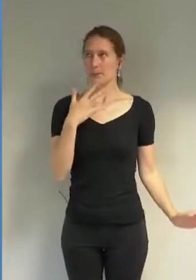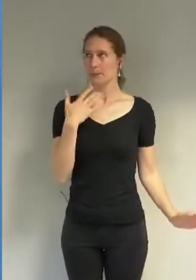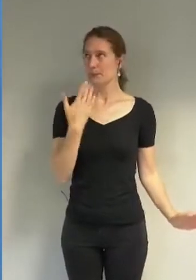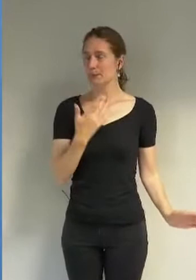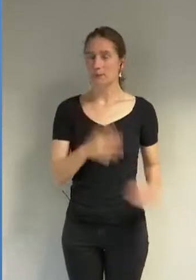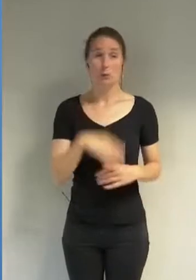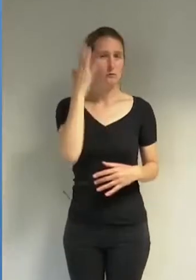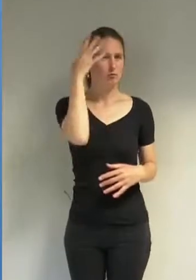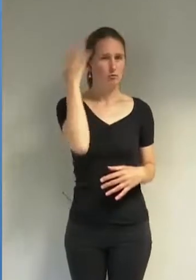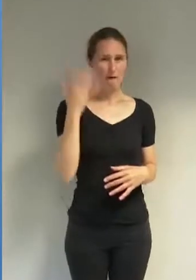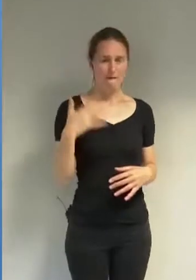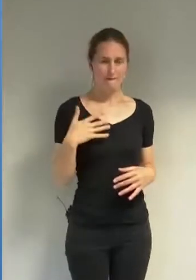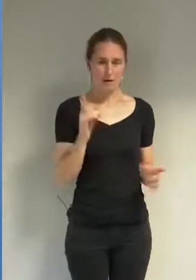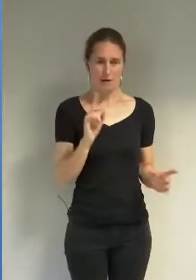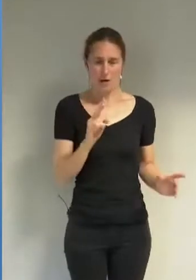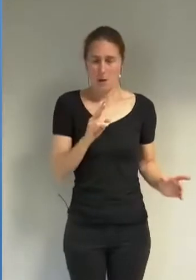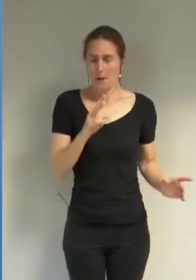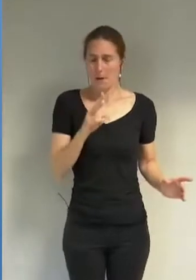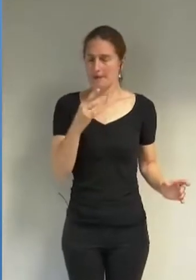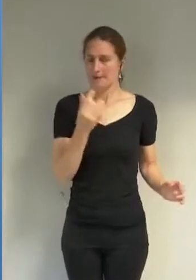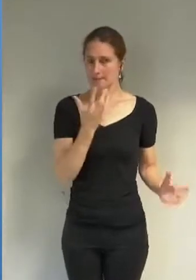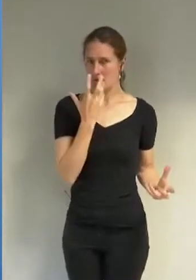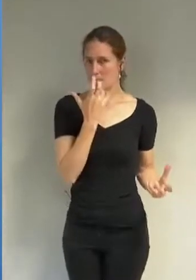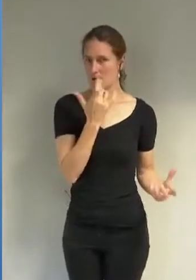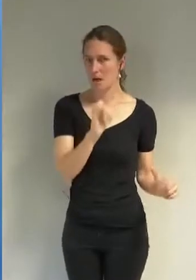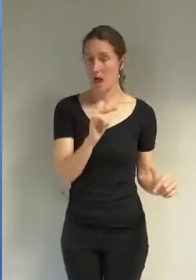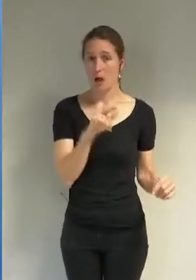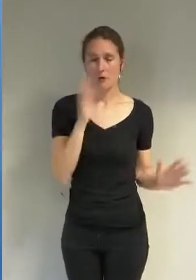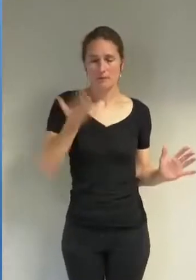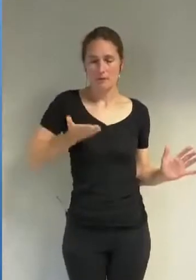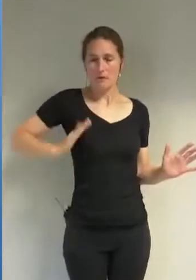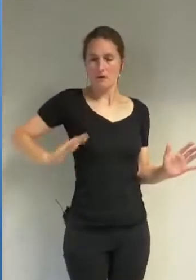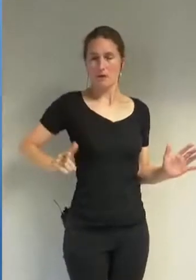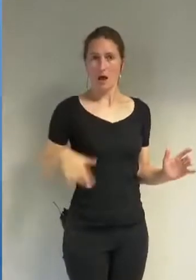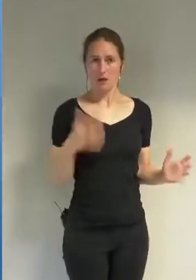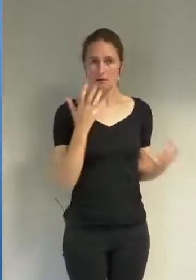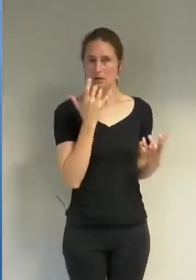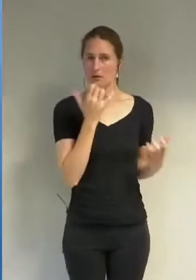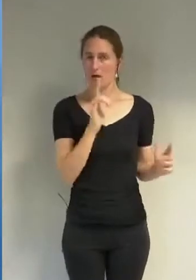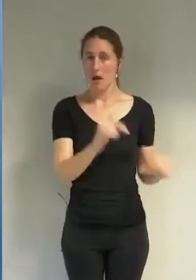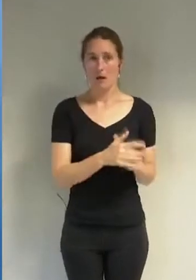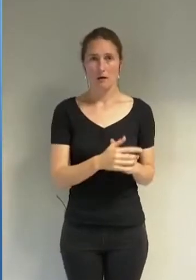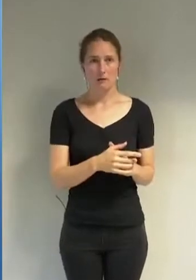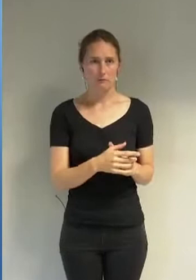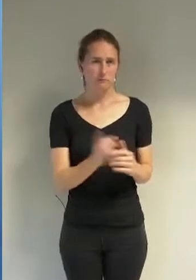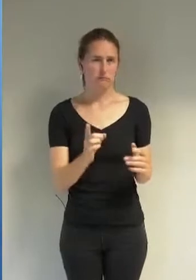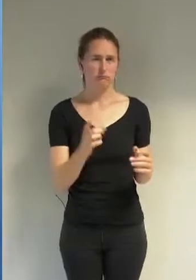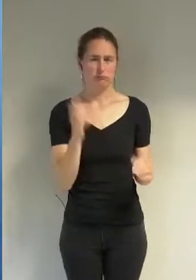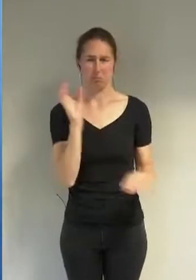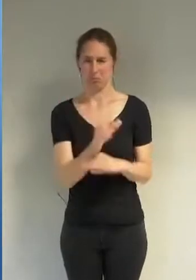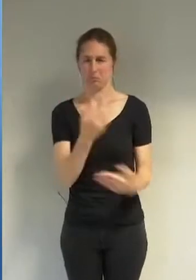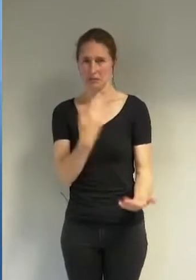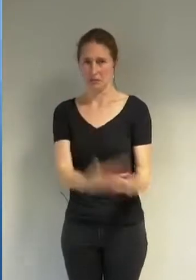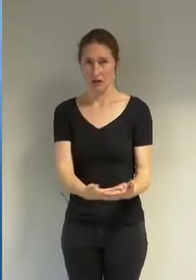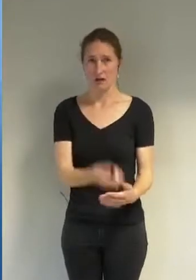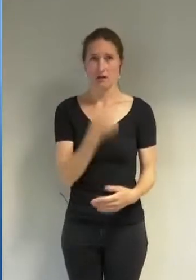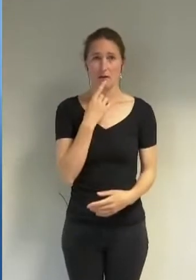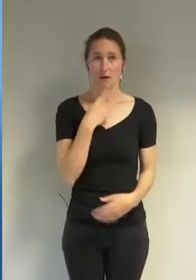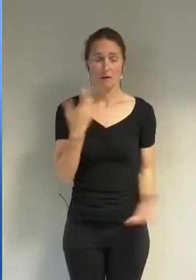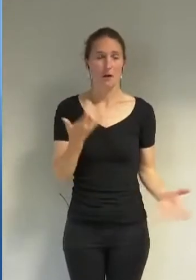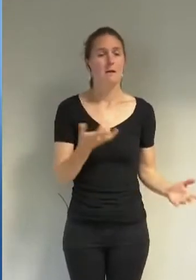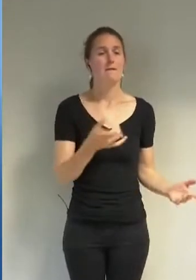ou la volupté d'une chute de reins. Vous sacrifiez la liberté d'une femme libre à la pudeur d'un salafiste.